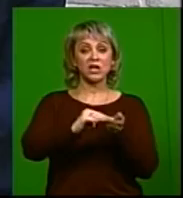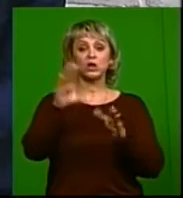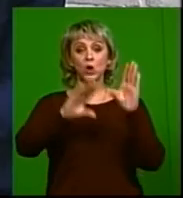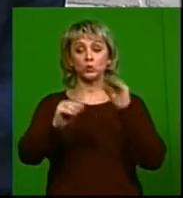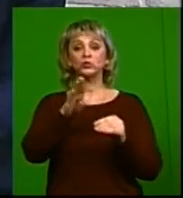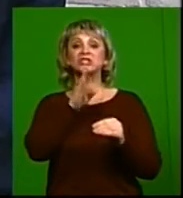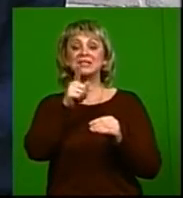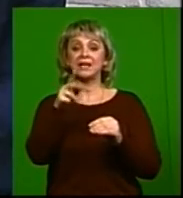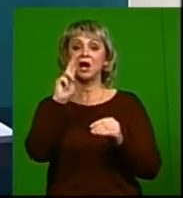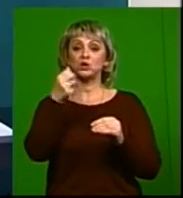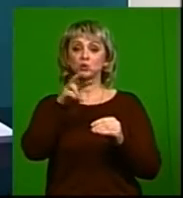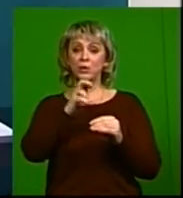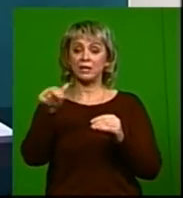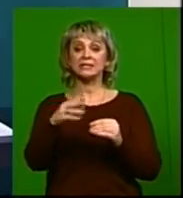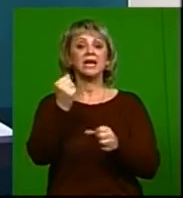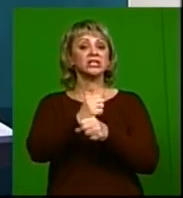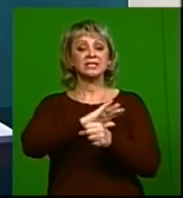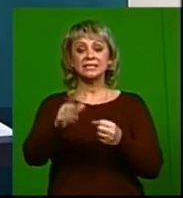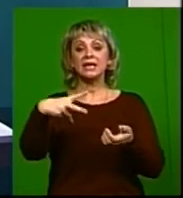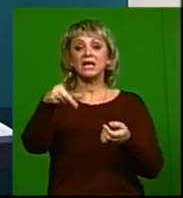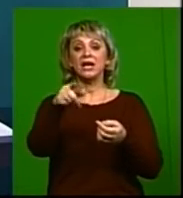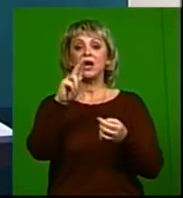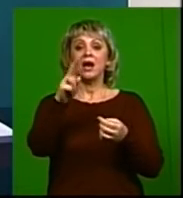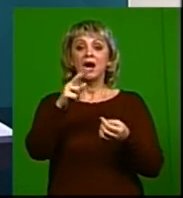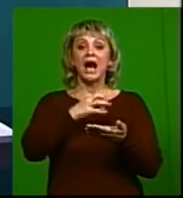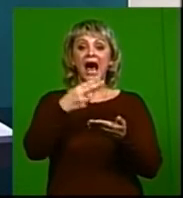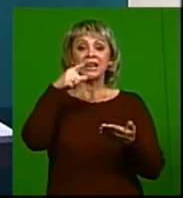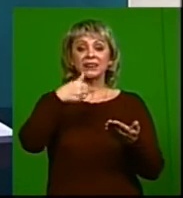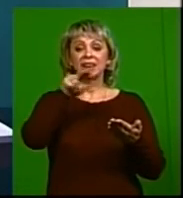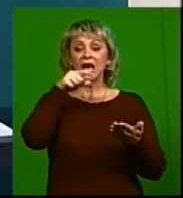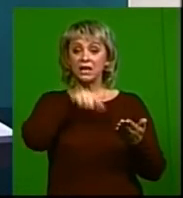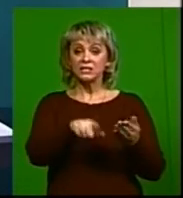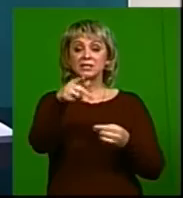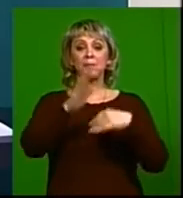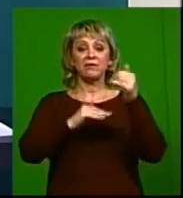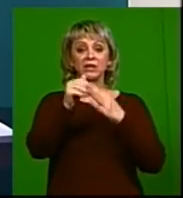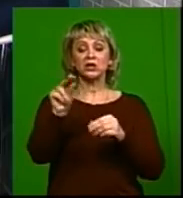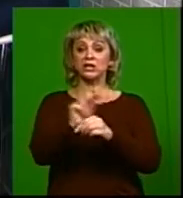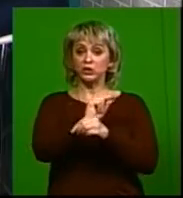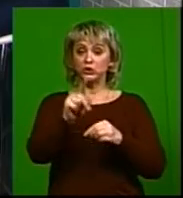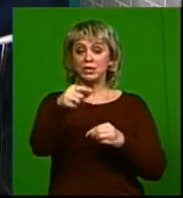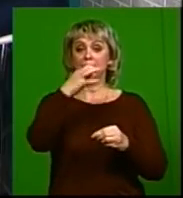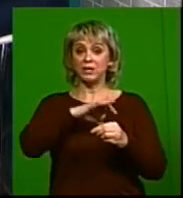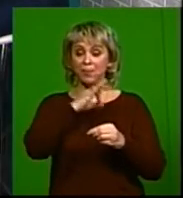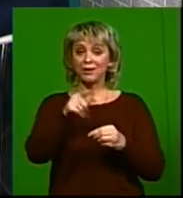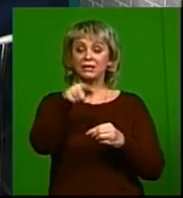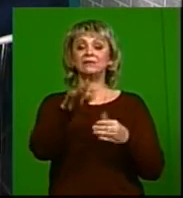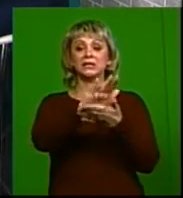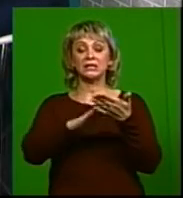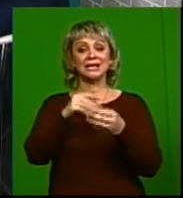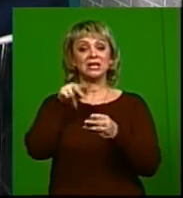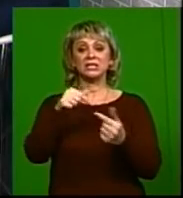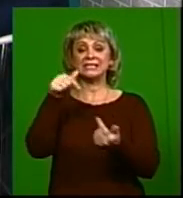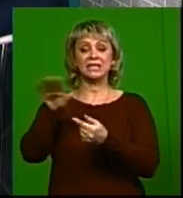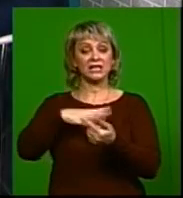консультации, вовремя не сделал тест на ВИЧ, вовремя не начал приём профилактических препаратов и так далее не следовал